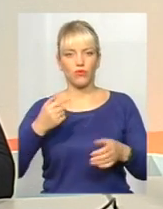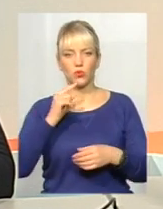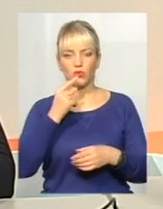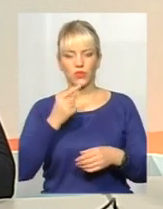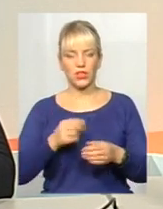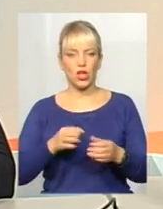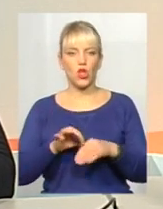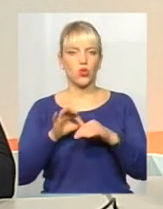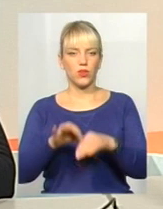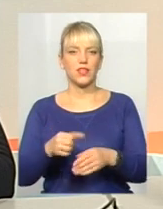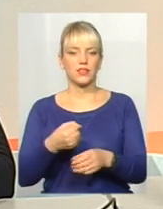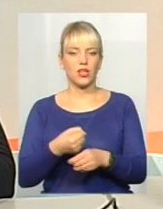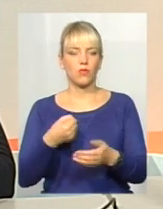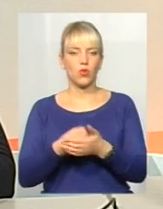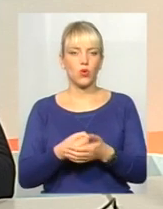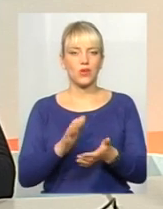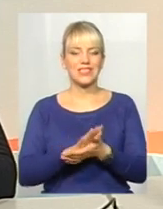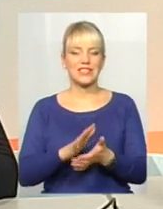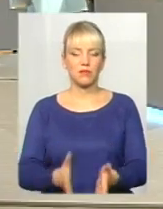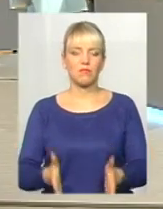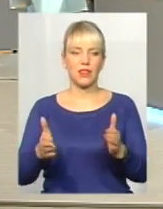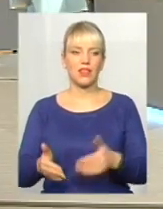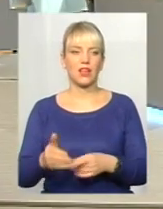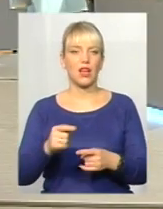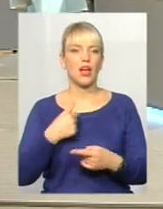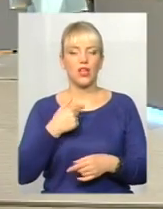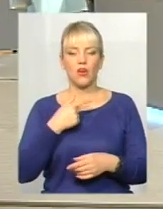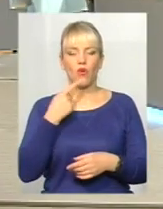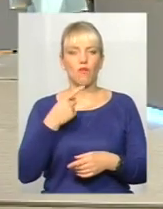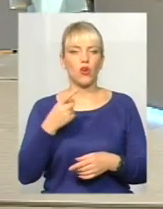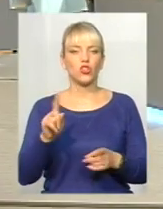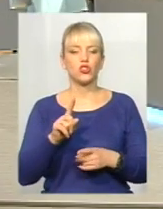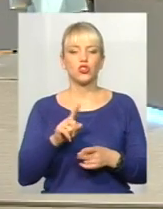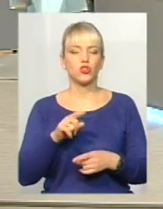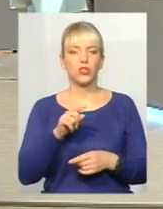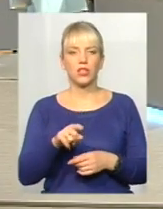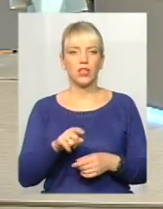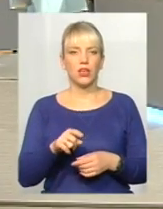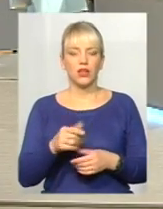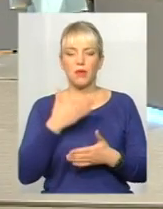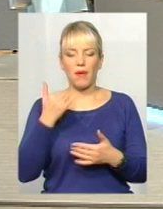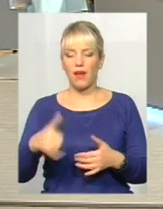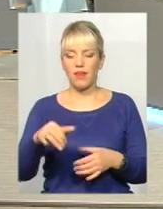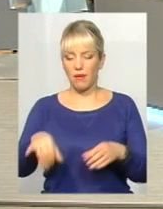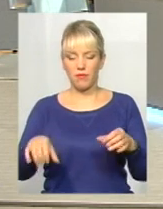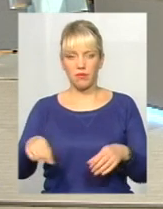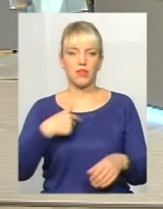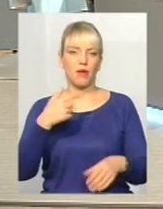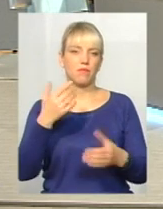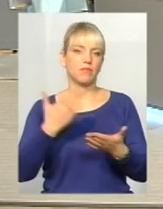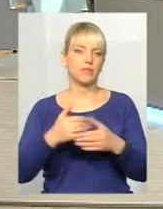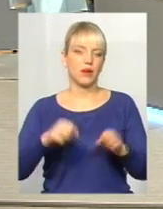і потім кажуть, ну я ж не доніс, тому що немає баків. Нічого, береш в карманчик і несеш далі. Тобто це